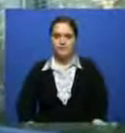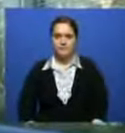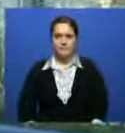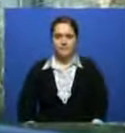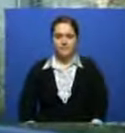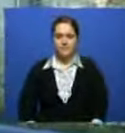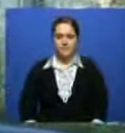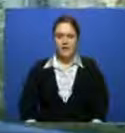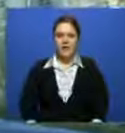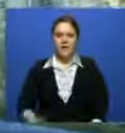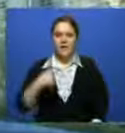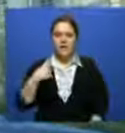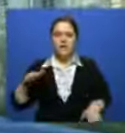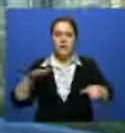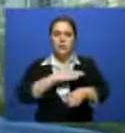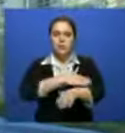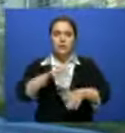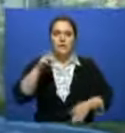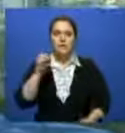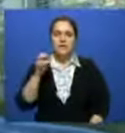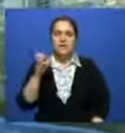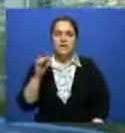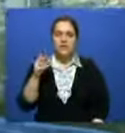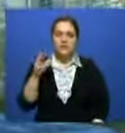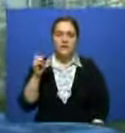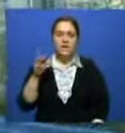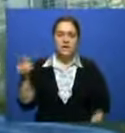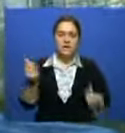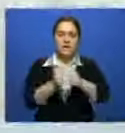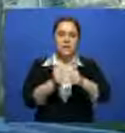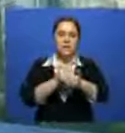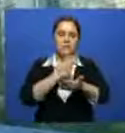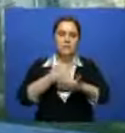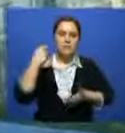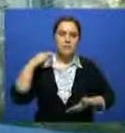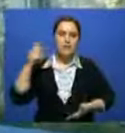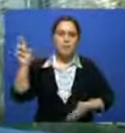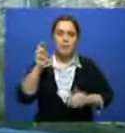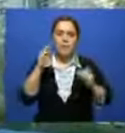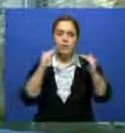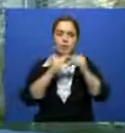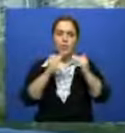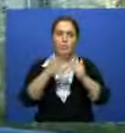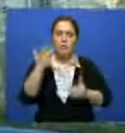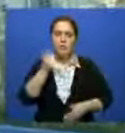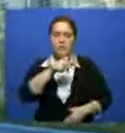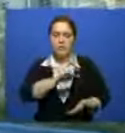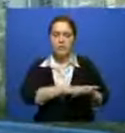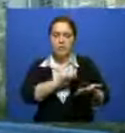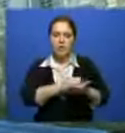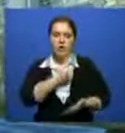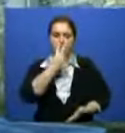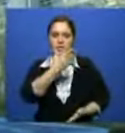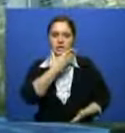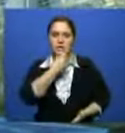Мы находимся на улице Пенсильвании. Отсюда рукой подать до Белого дома. Я считаю, что положение с бездомными портит имидж нашей страны. Это